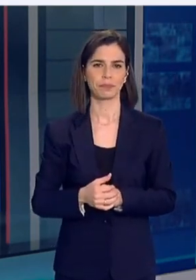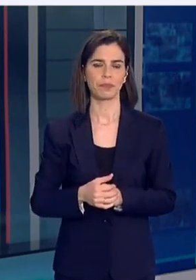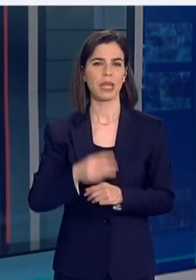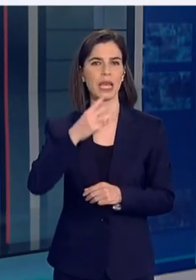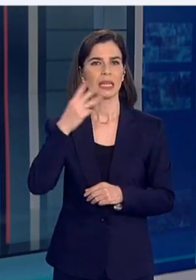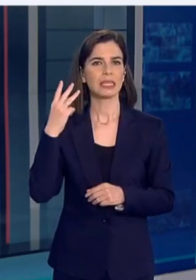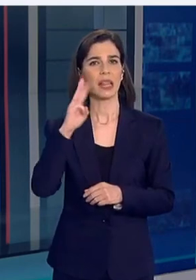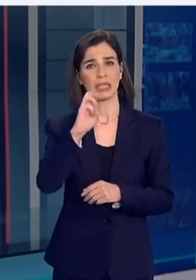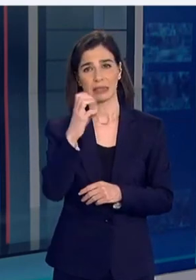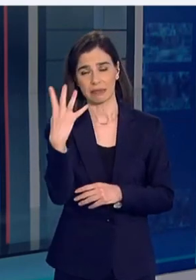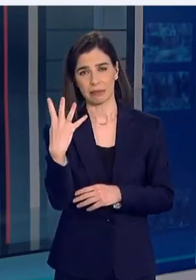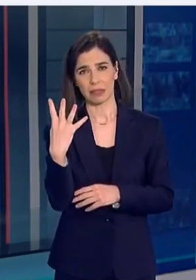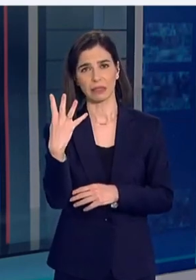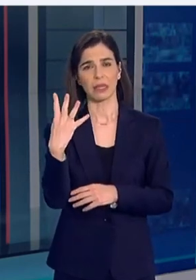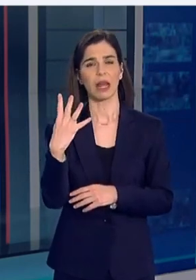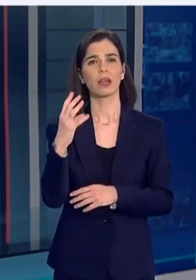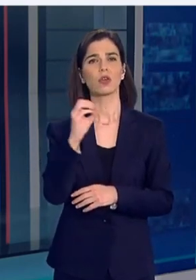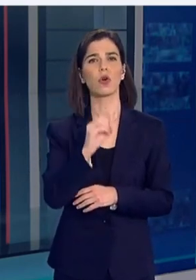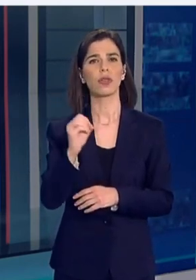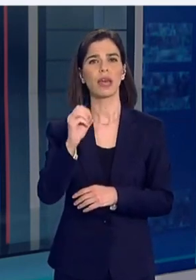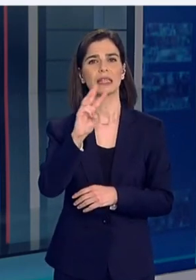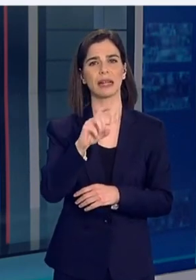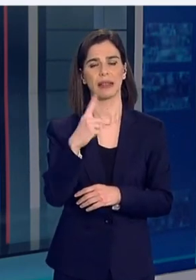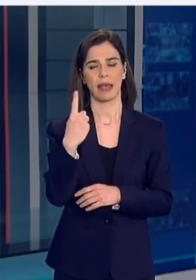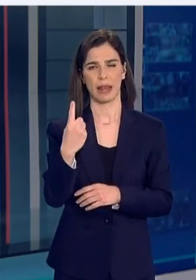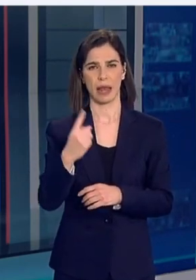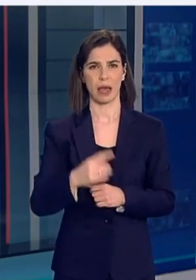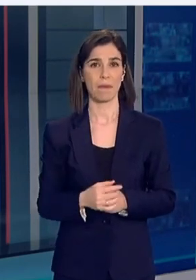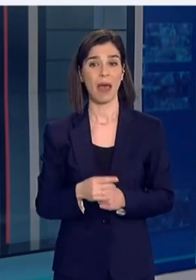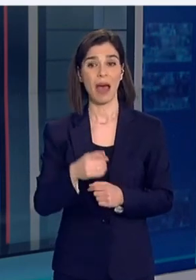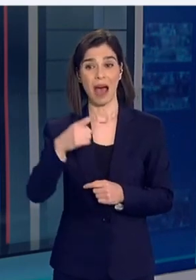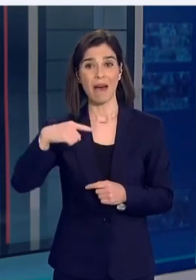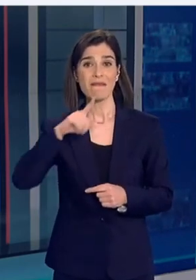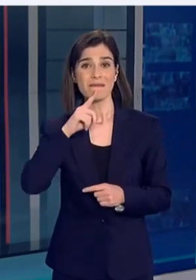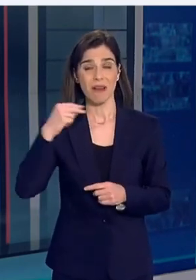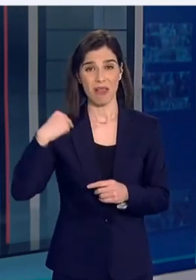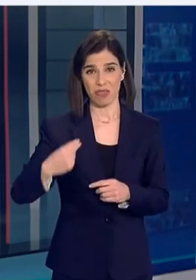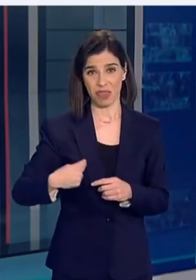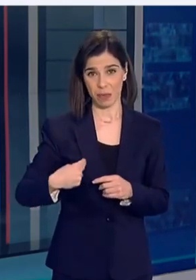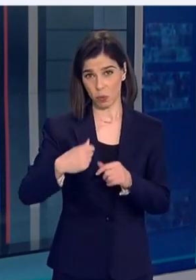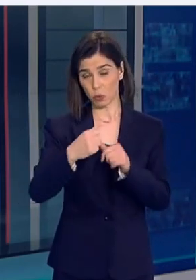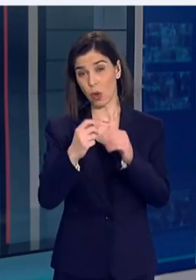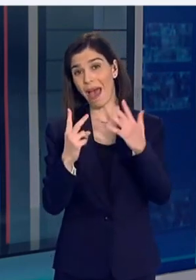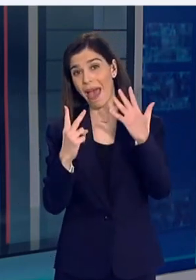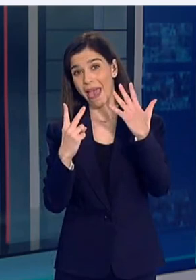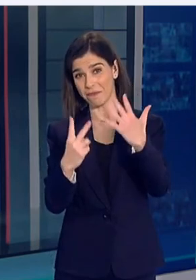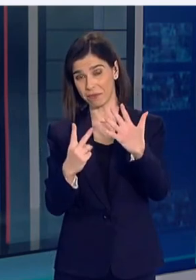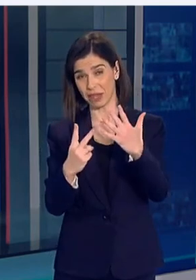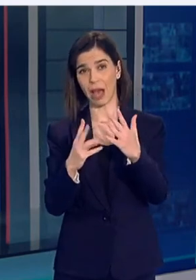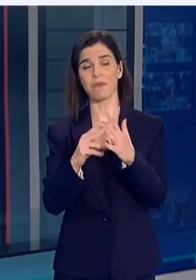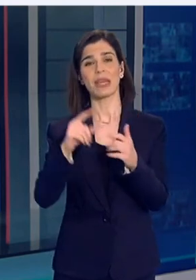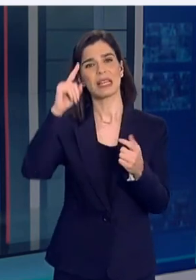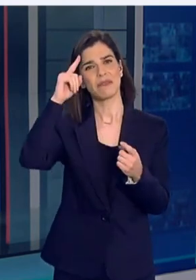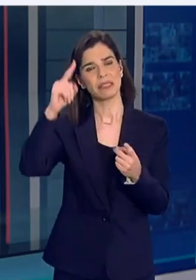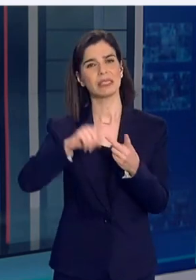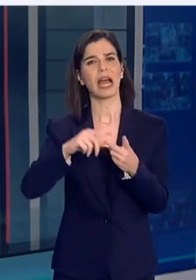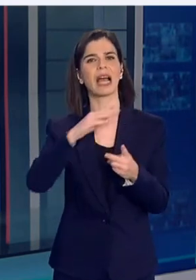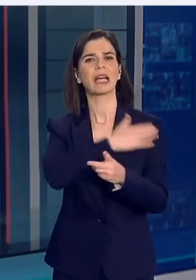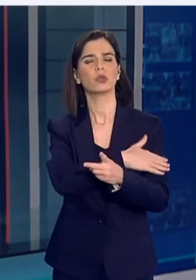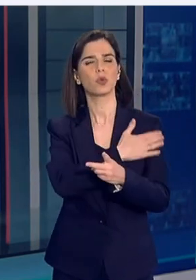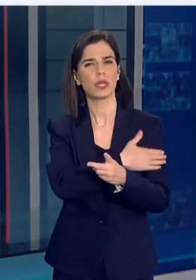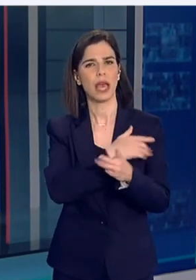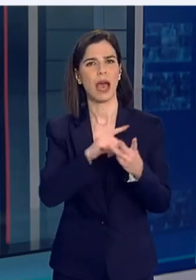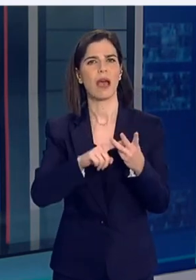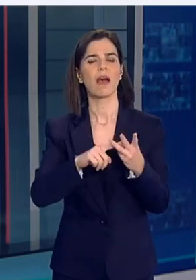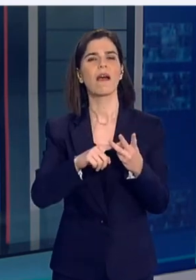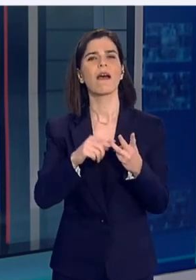Ξάνθης 34 και Ορδέας 31. Από αυτούς τους δήμους, 7 ήτη. η Κηφισιά, η Καστοριά,